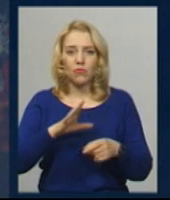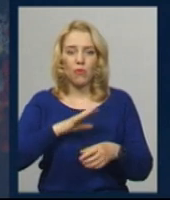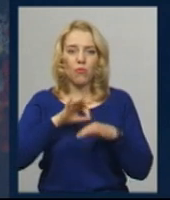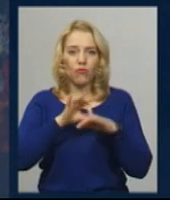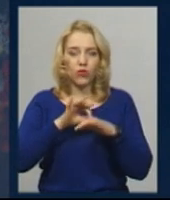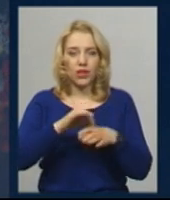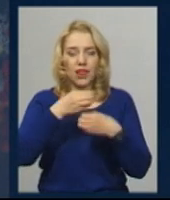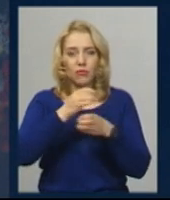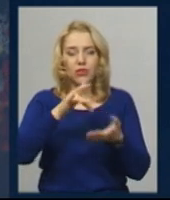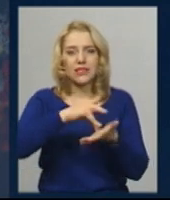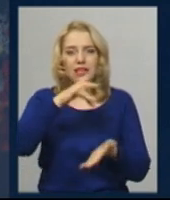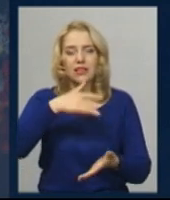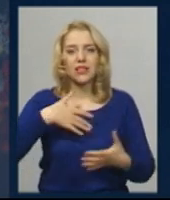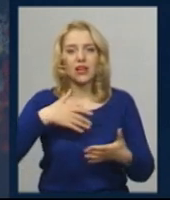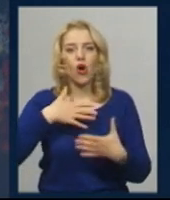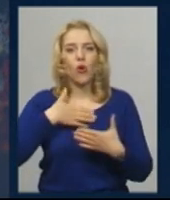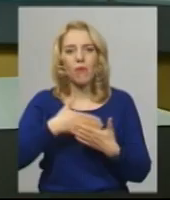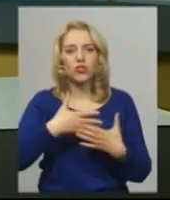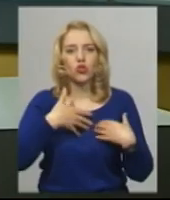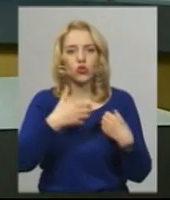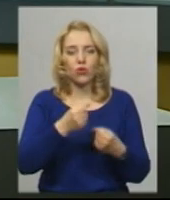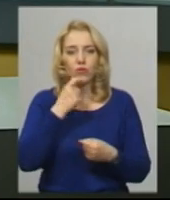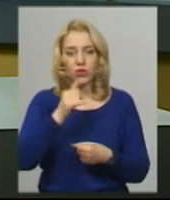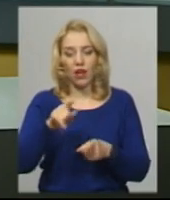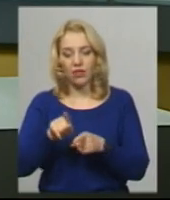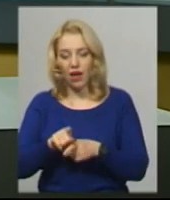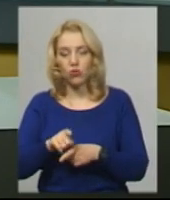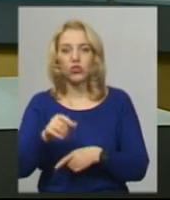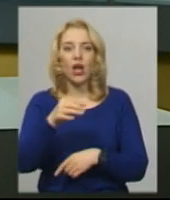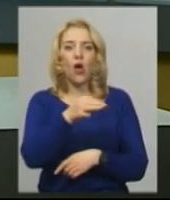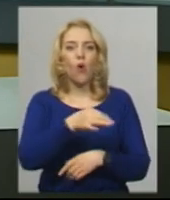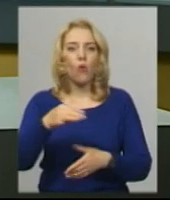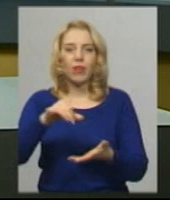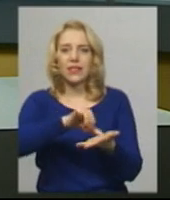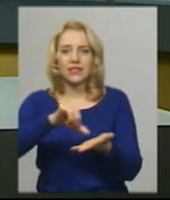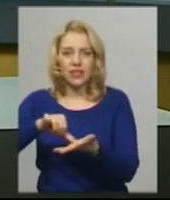-лабораторією Центру громадського здоров'я України, а також обласними лабораторіями.